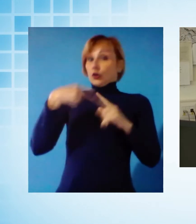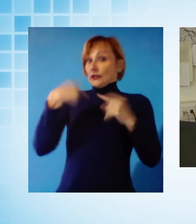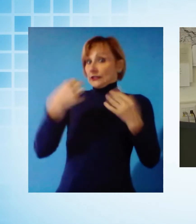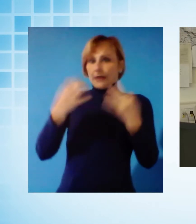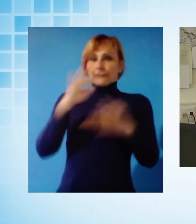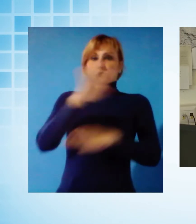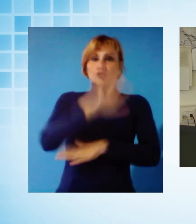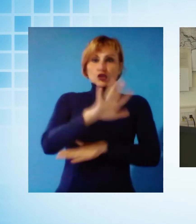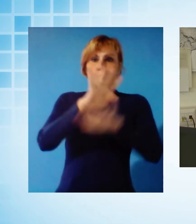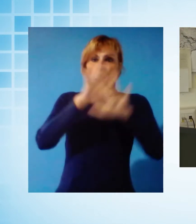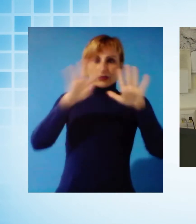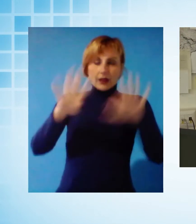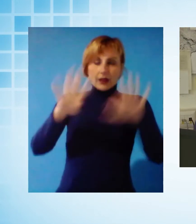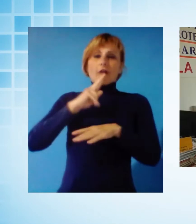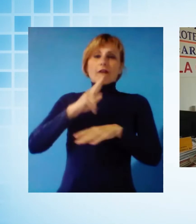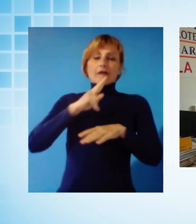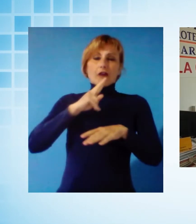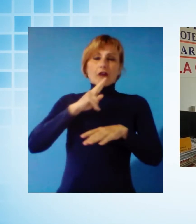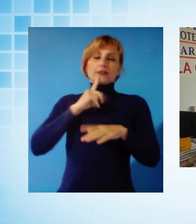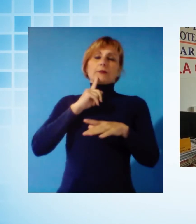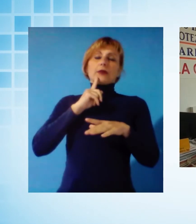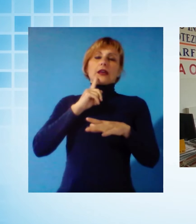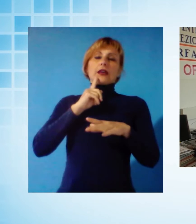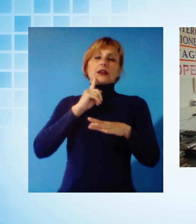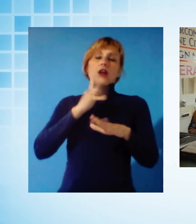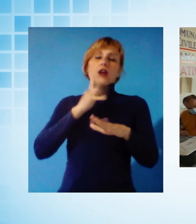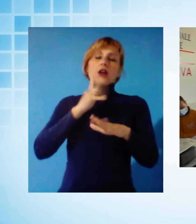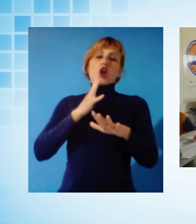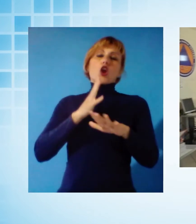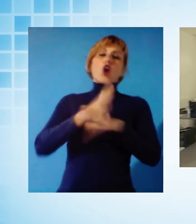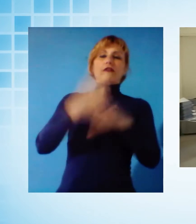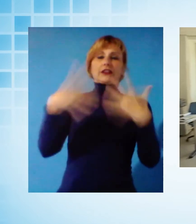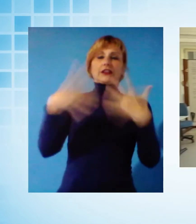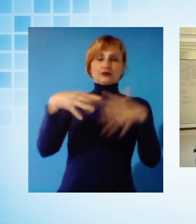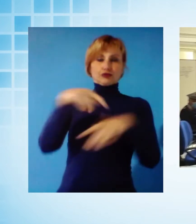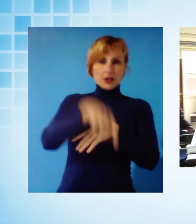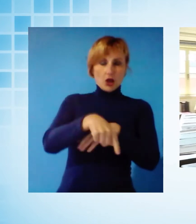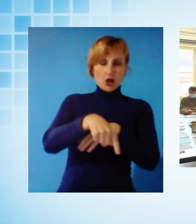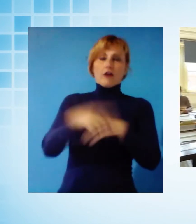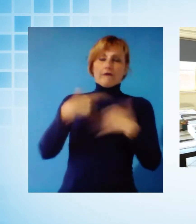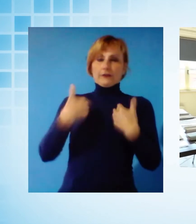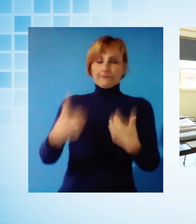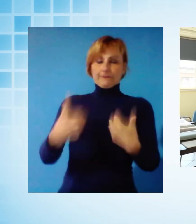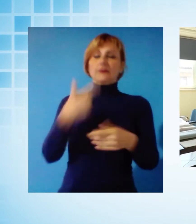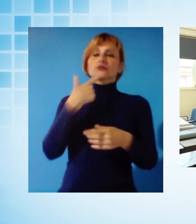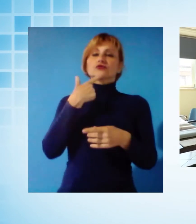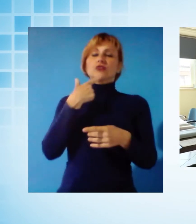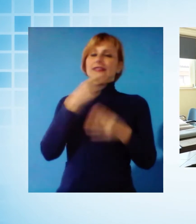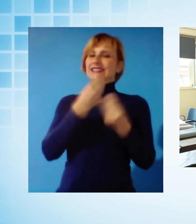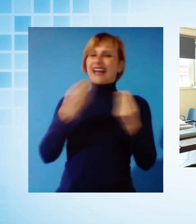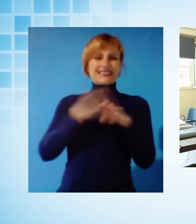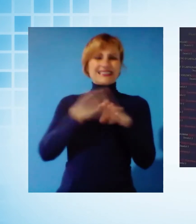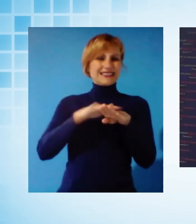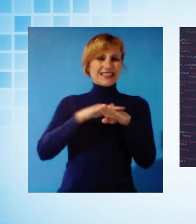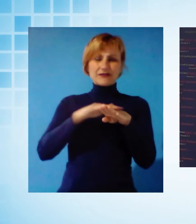utilizzati in modalità Covid-19. Sono poi tanti altri servizi, tra i quali l'innovativo WebGIS, sistema informativo